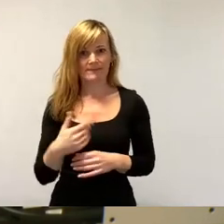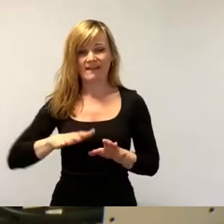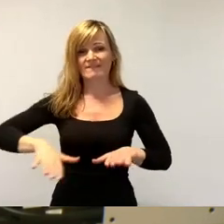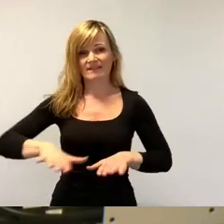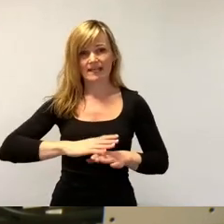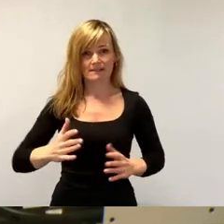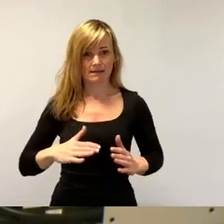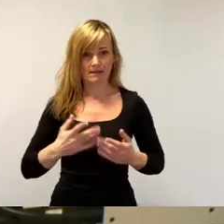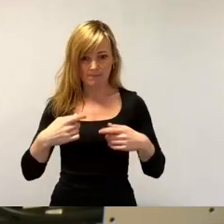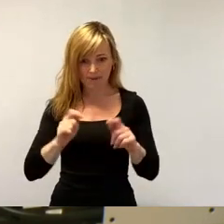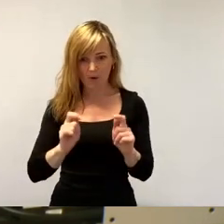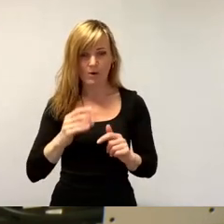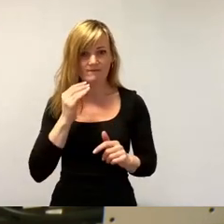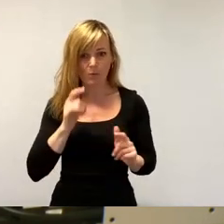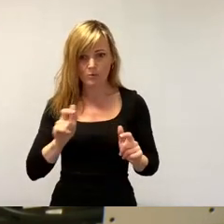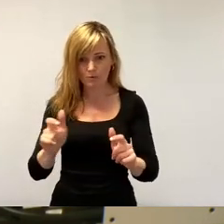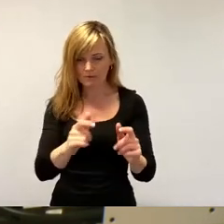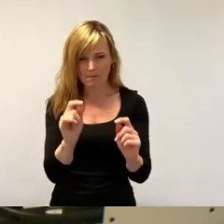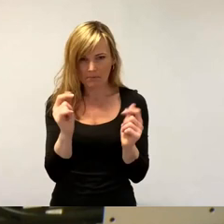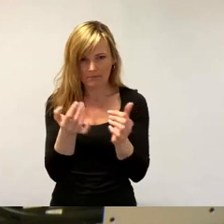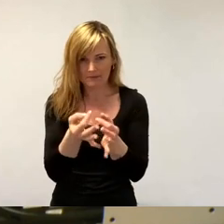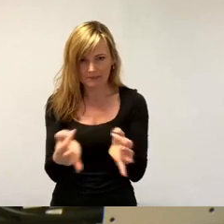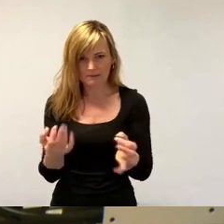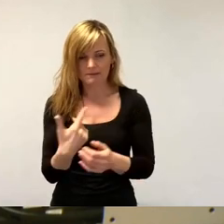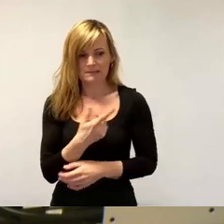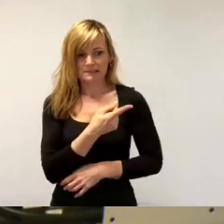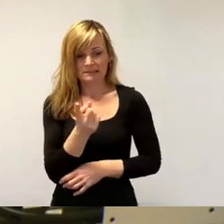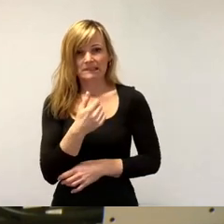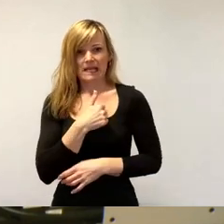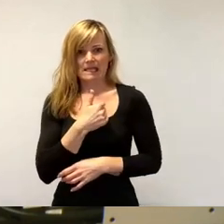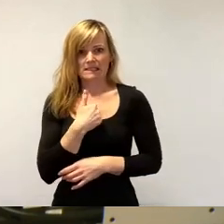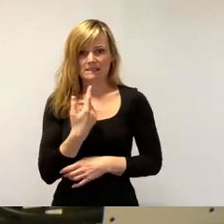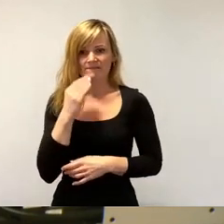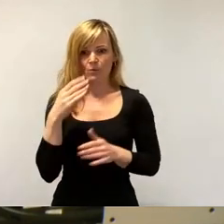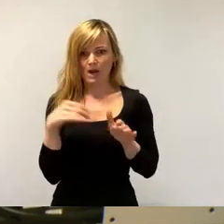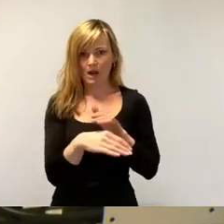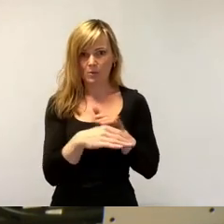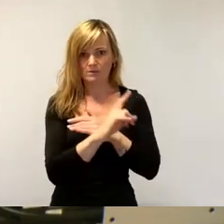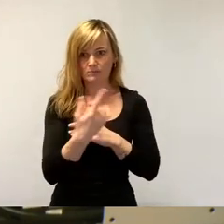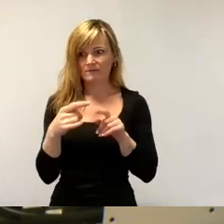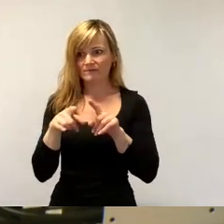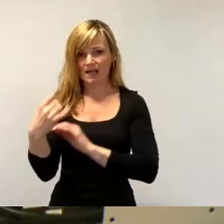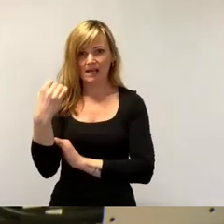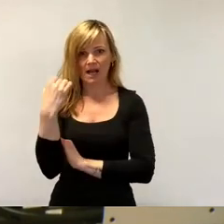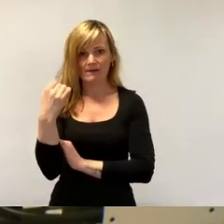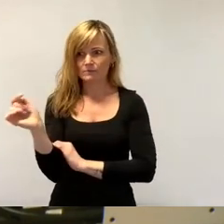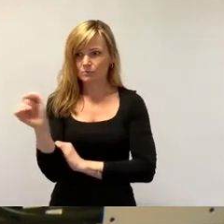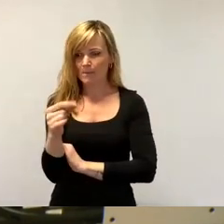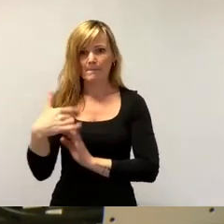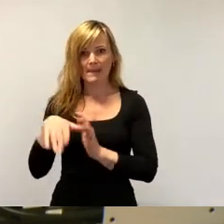vorhanden und man befürchtet, aus den Wohnungen vertrieben zu werden, weil Fachkräfte kommen, die eine höhere Miete bezahlen können.